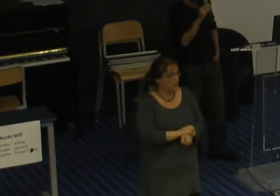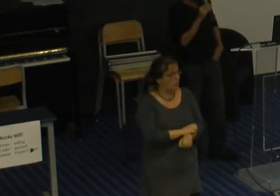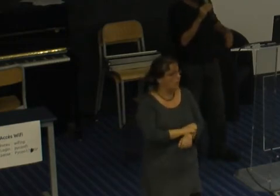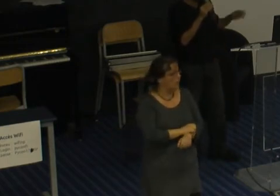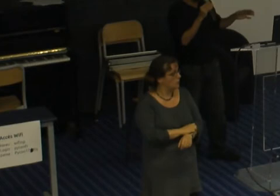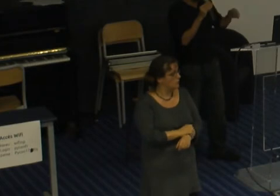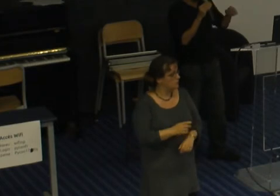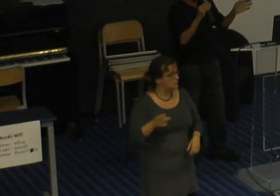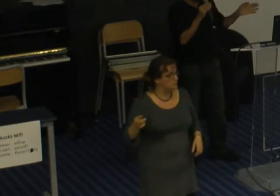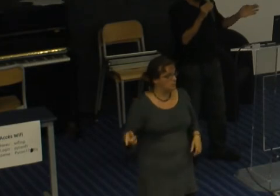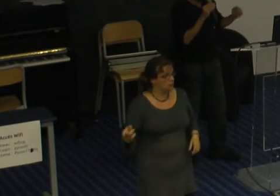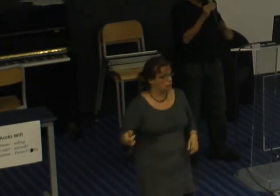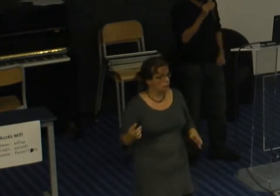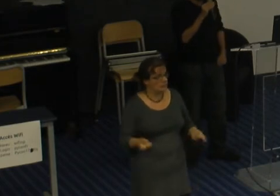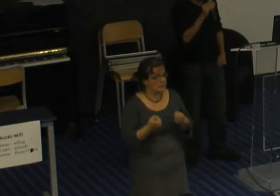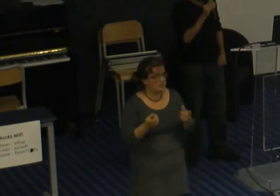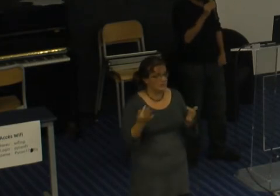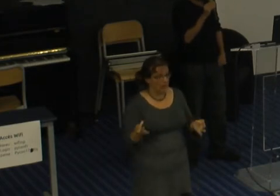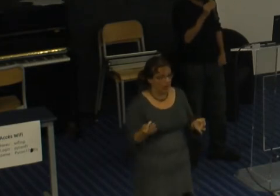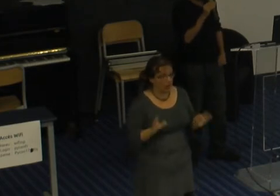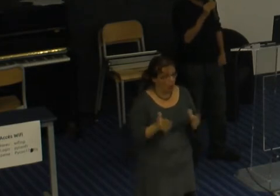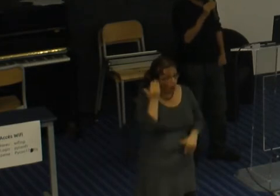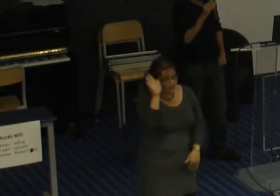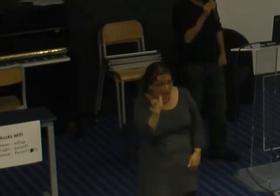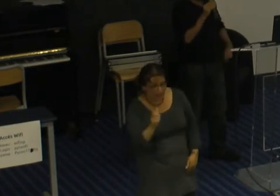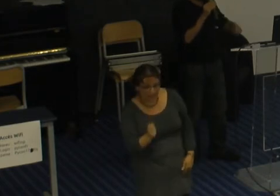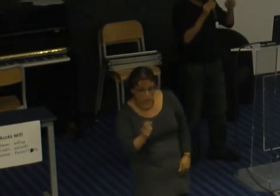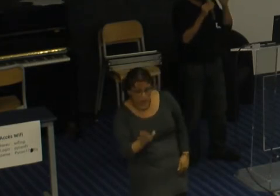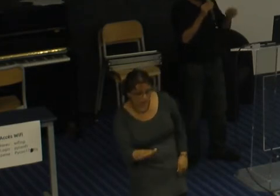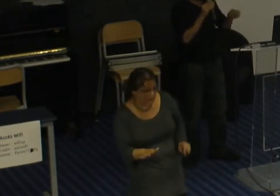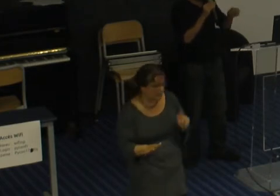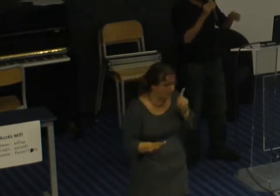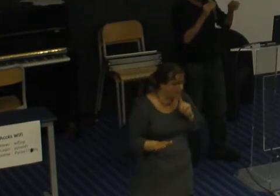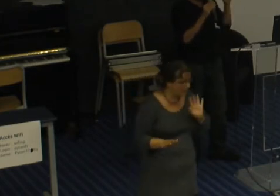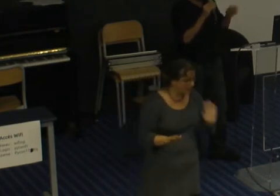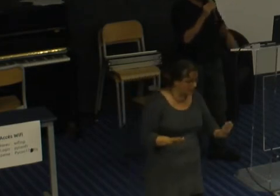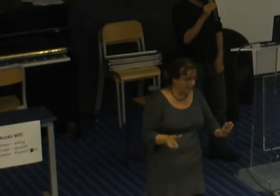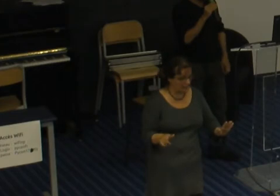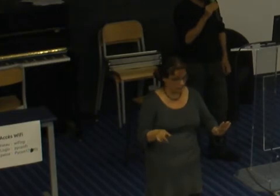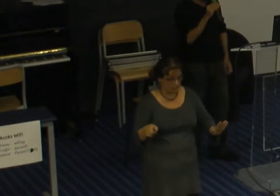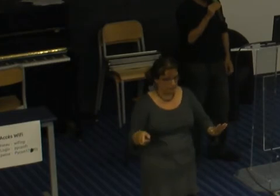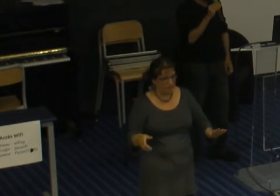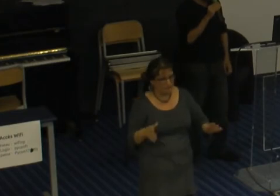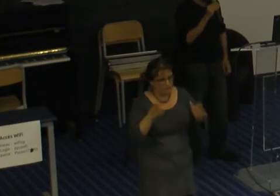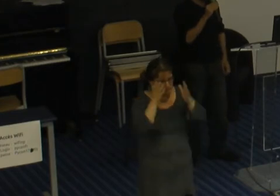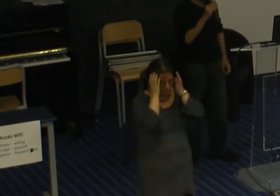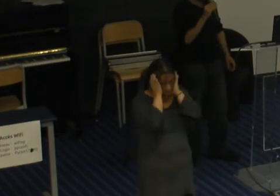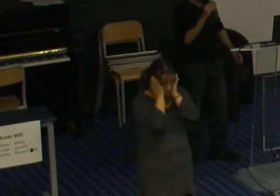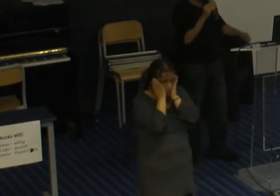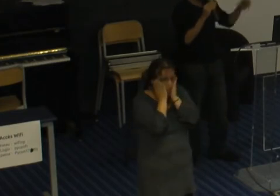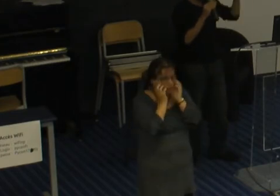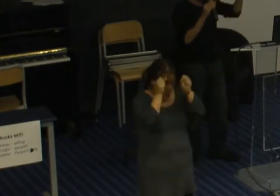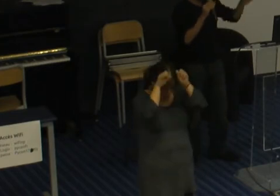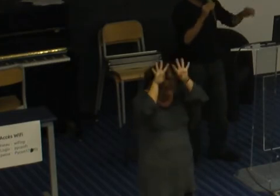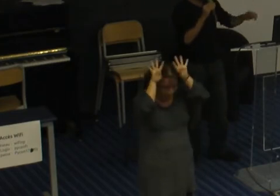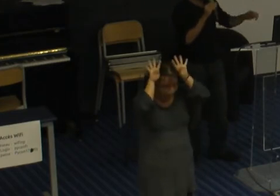comment reconnaître un garçon d'une fille et en fait ben c'était tout un assemblage de clichés horrible alors voilà